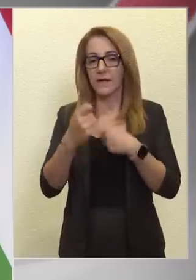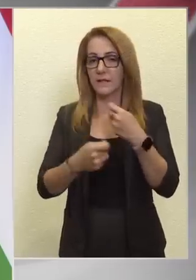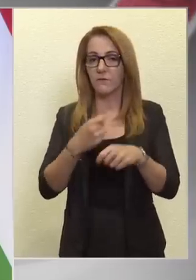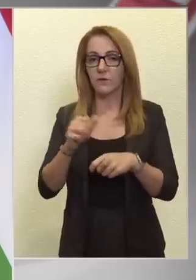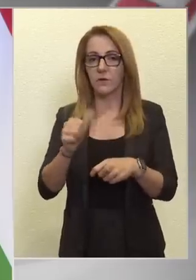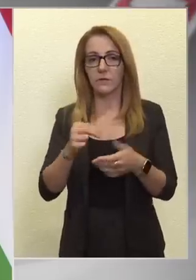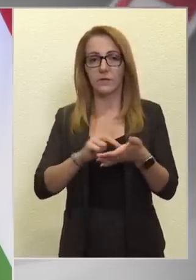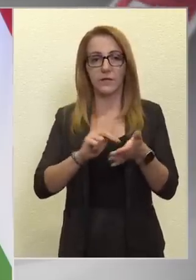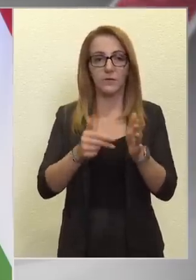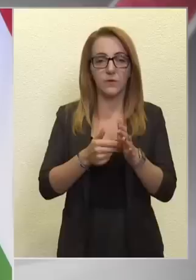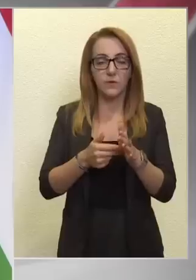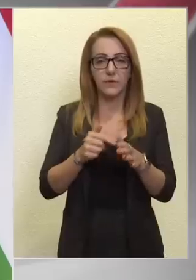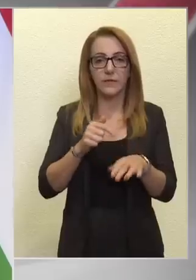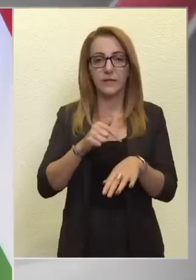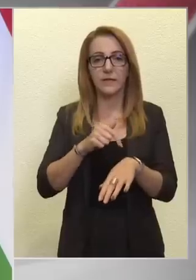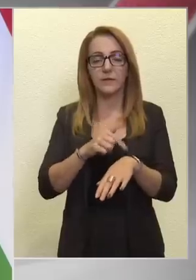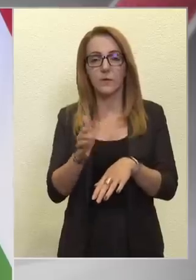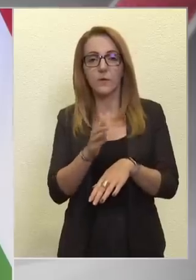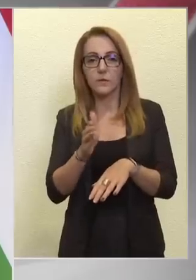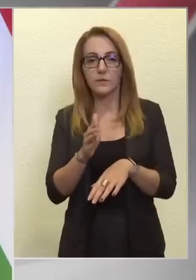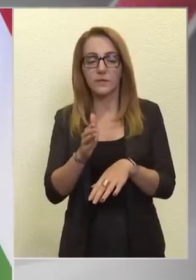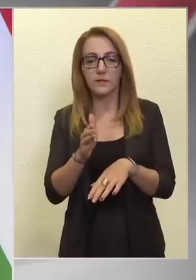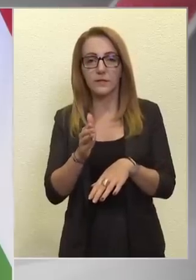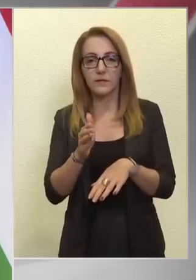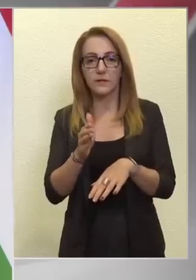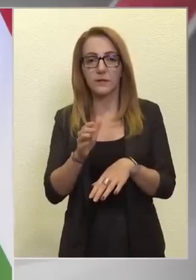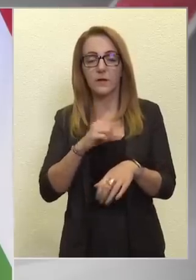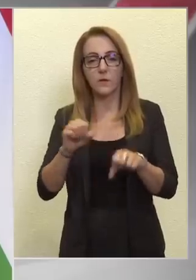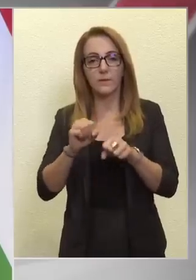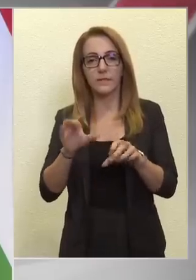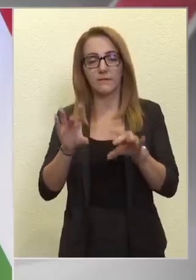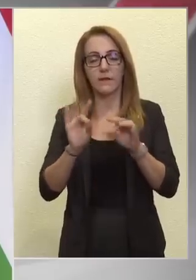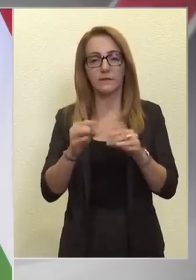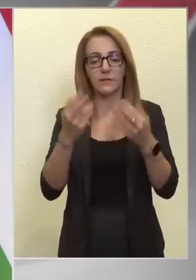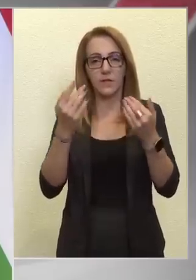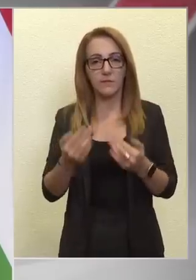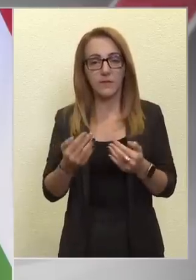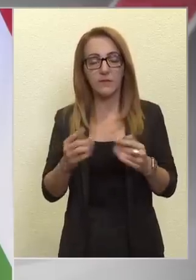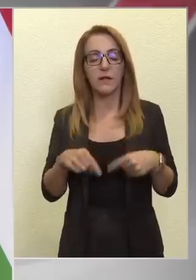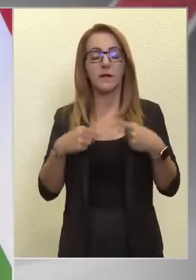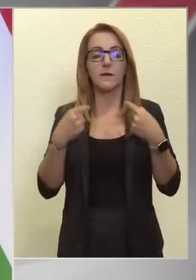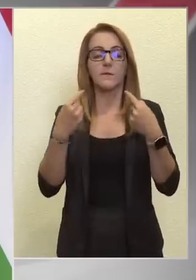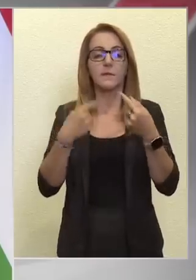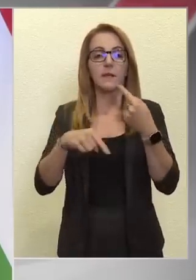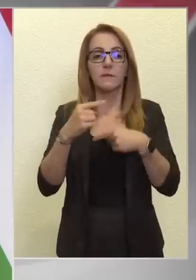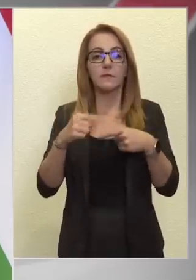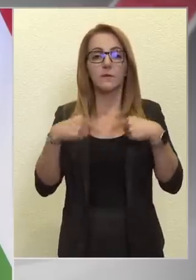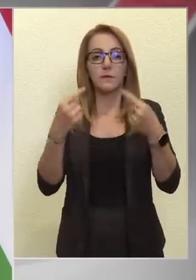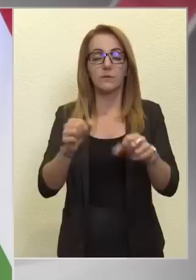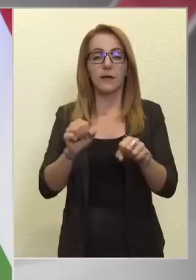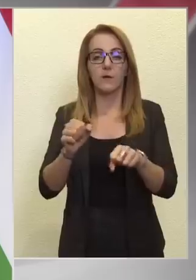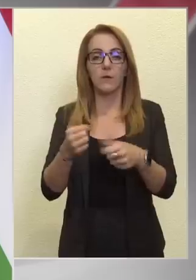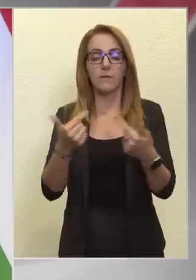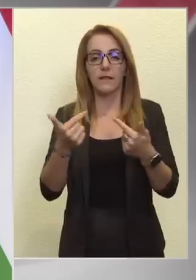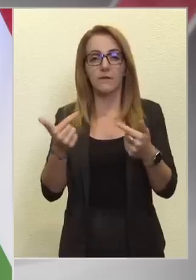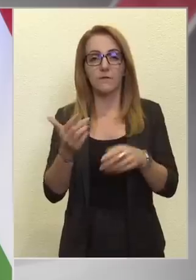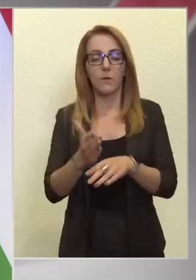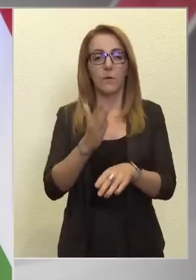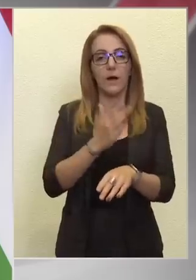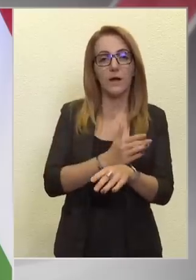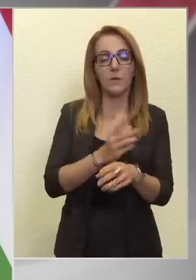első kerületi időközi önkormányi választás eredményével, viszont miután a kormányinfo előtt a heti